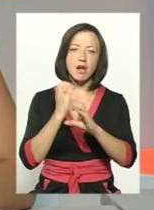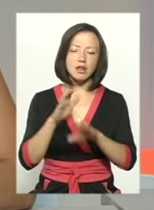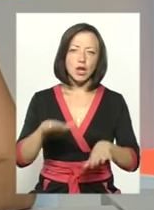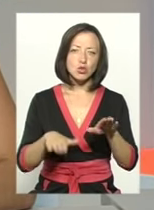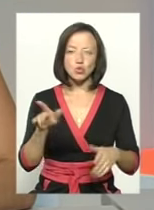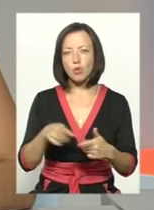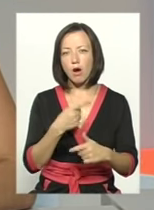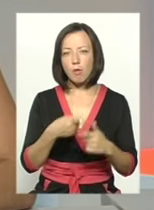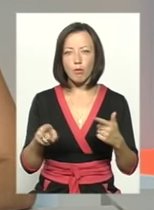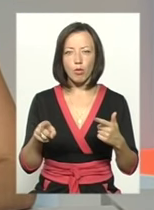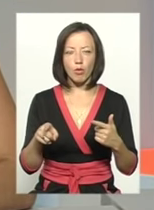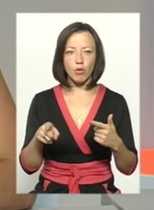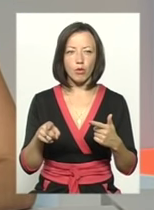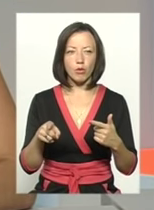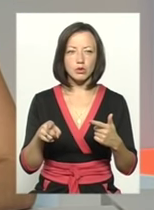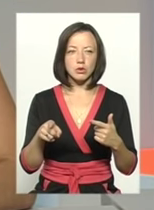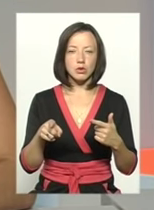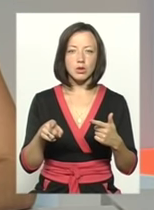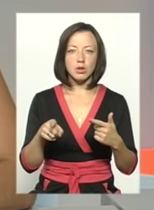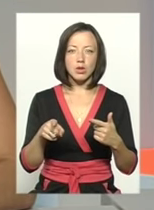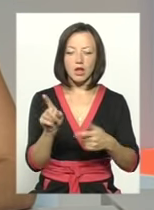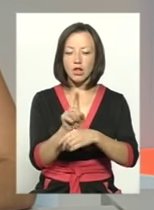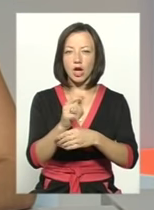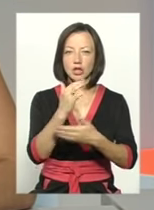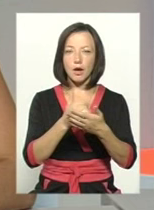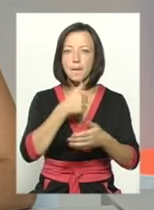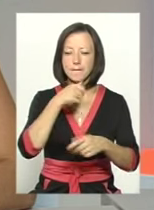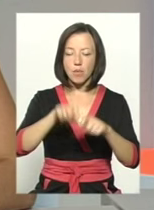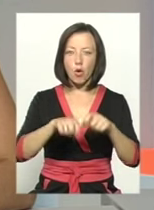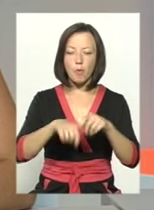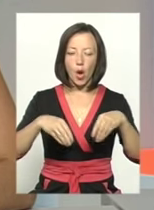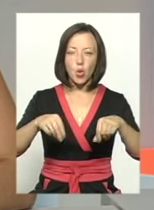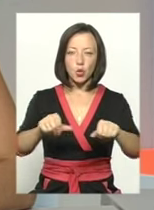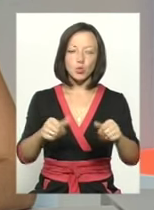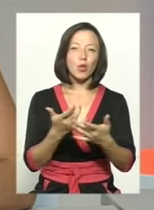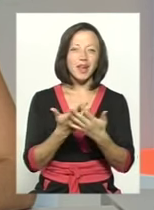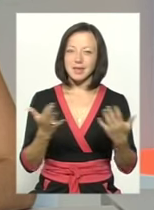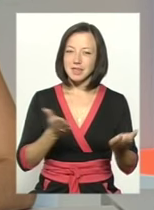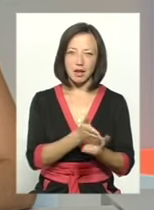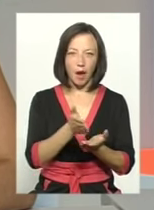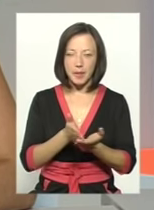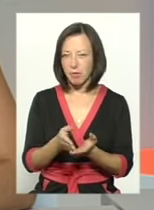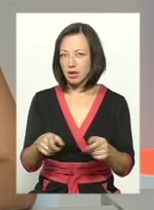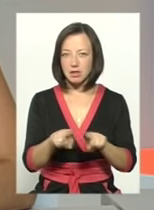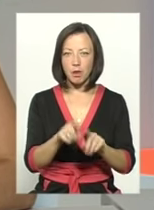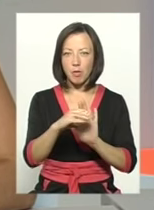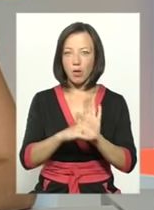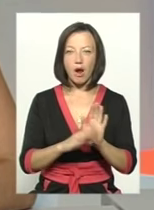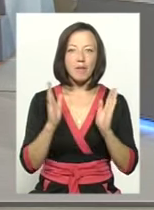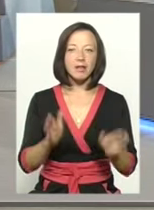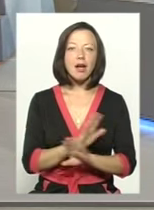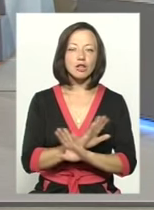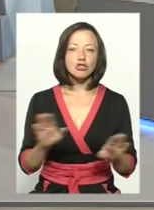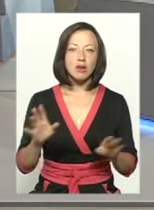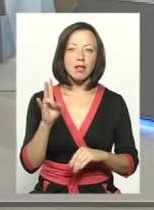або датчики проб ґрунту. Дуже різний напрямок. І так само і програма наша не лише